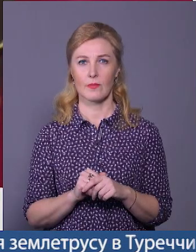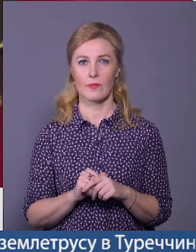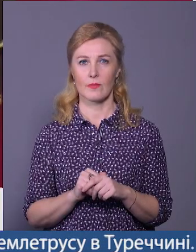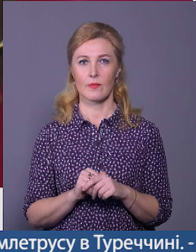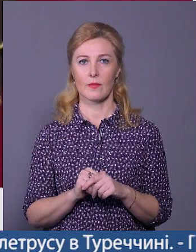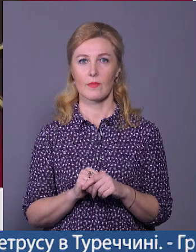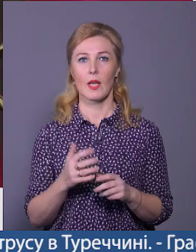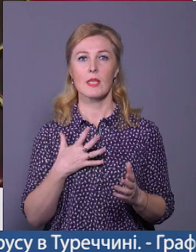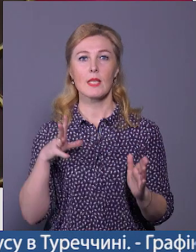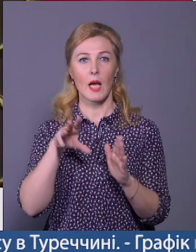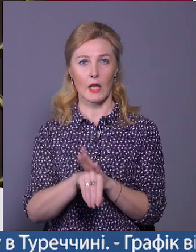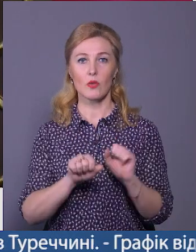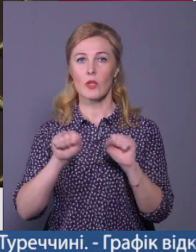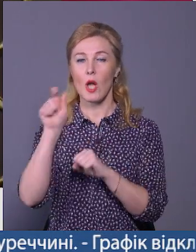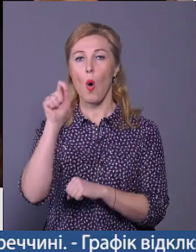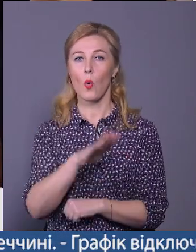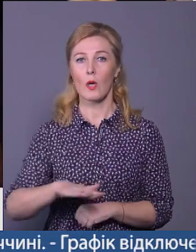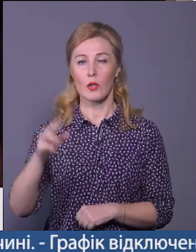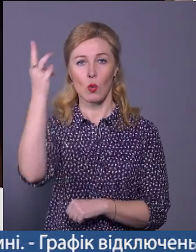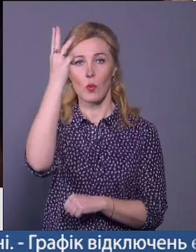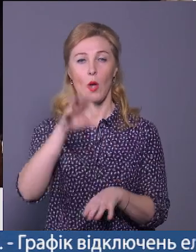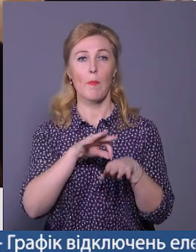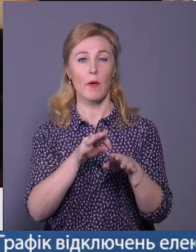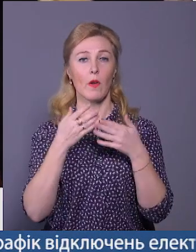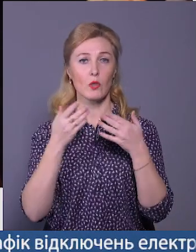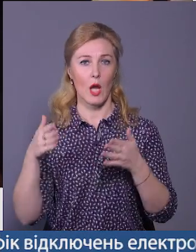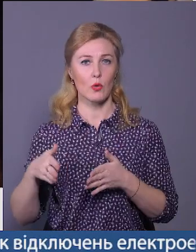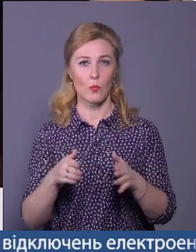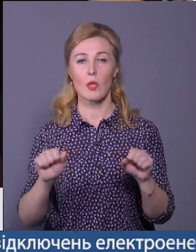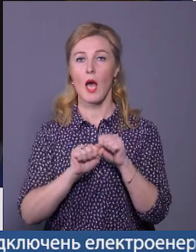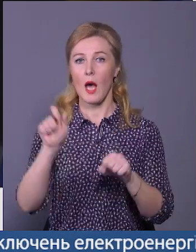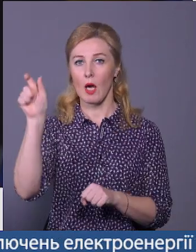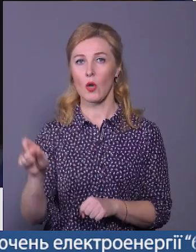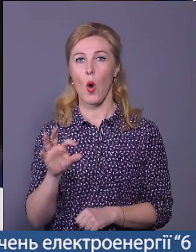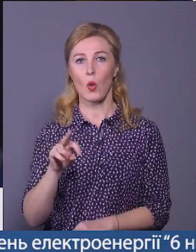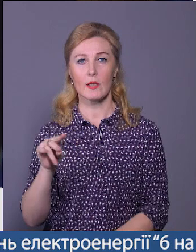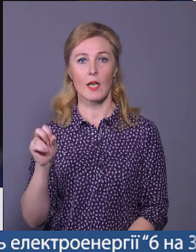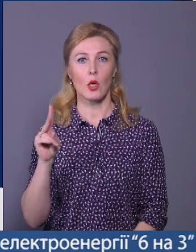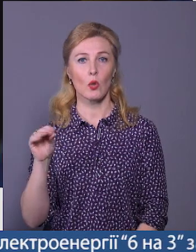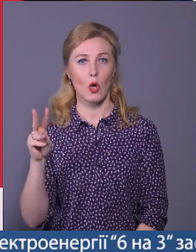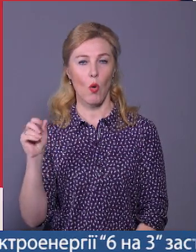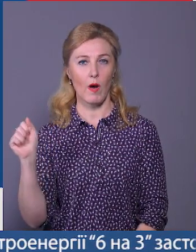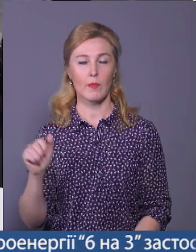Загинув за Україну. У Хмельницькому провели в останню путь героя Олександра Куршакова.